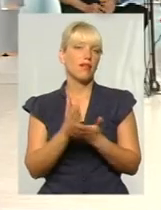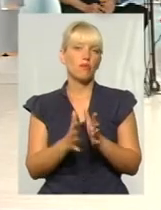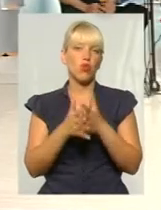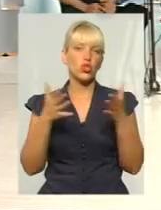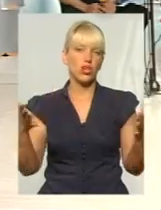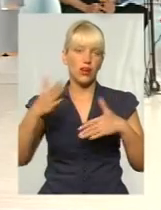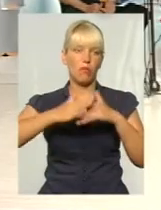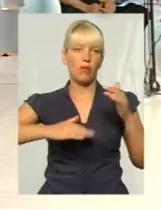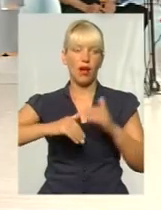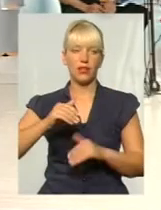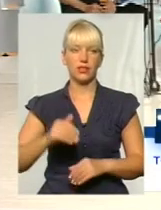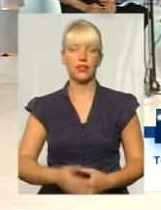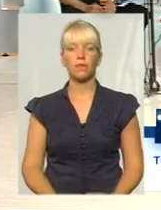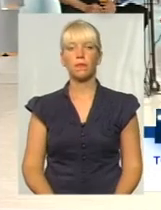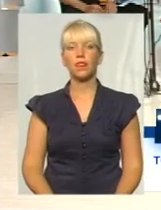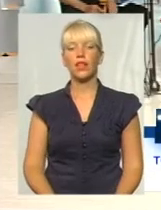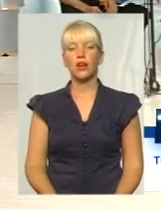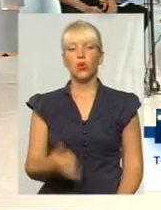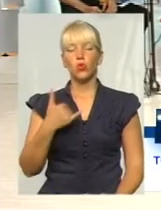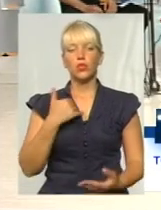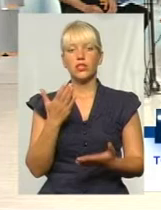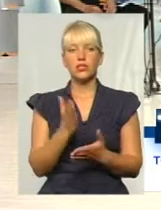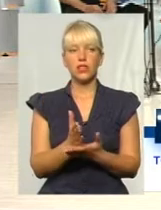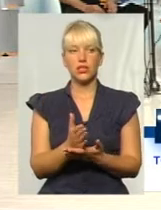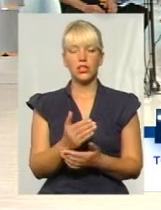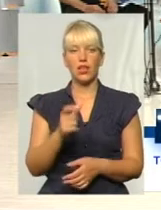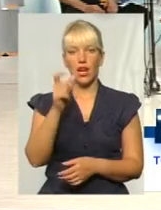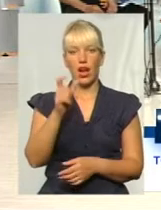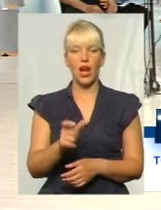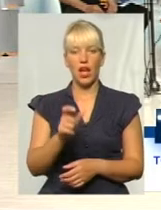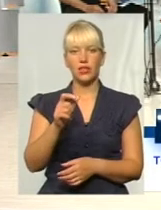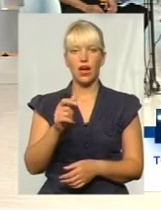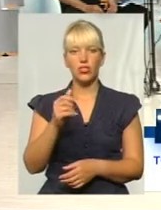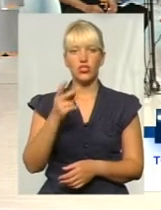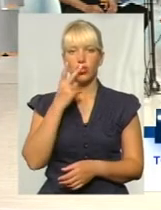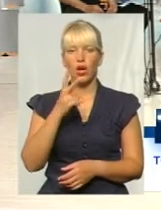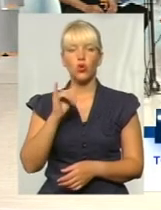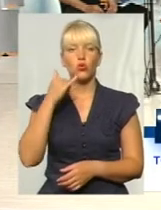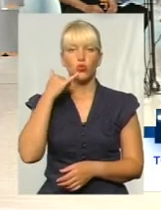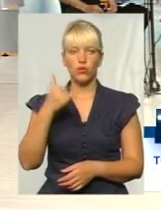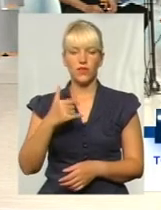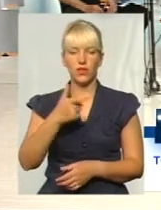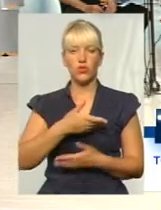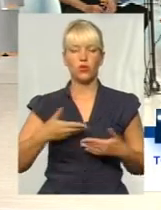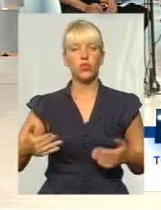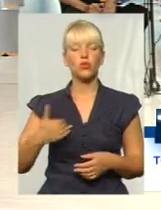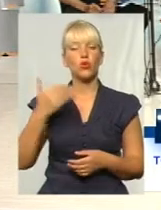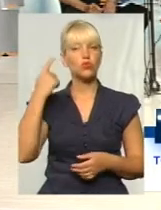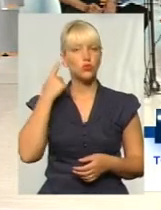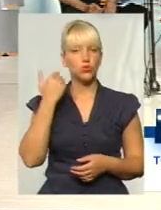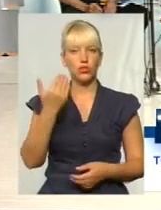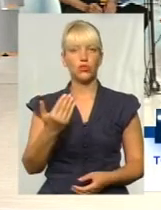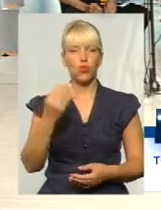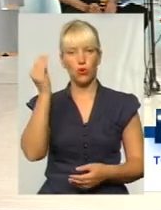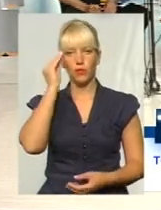Львові таке робить. Дякую, пан Сергій. Ми зараз повернемося. У нас є глядач, який дозвонився в нашу студію, і хочемо послухати його питання,